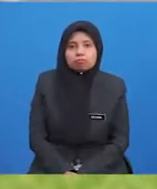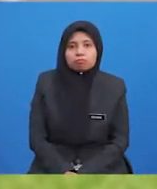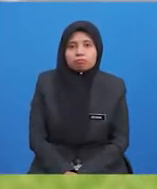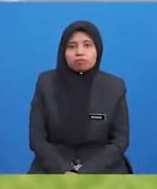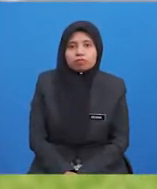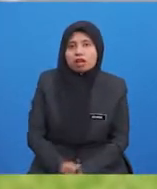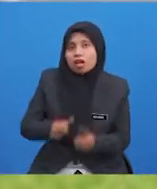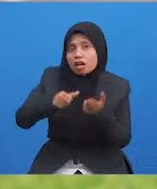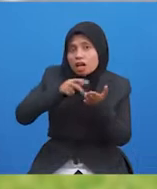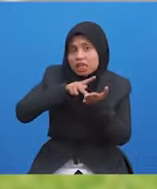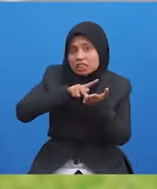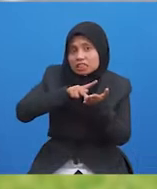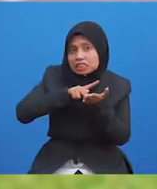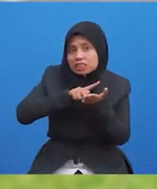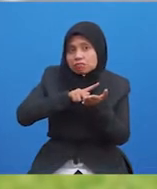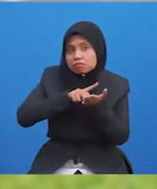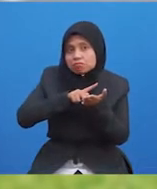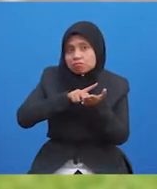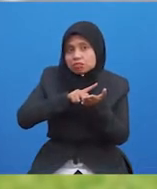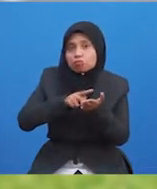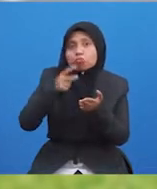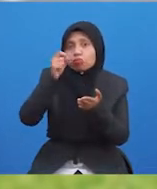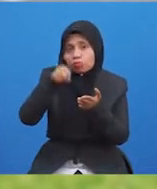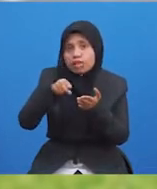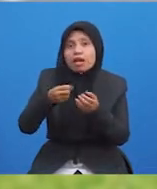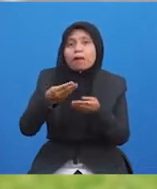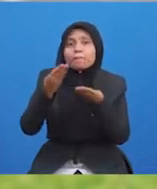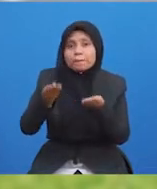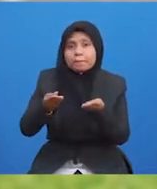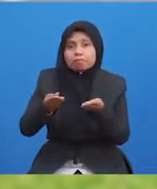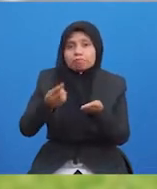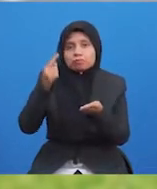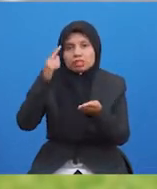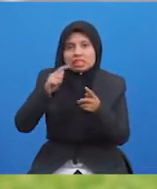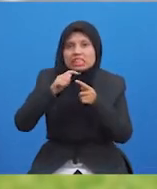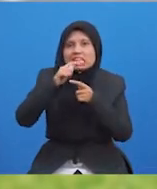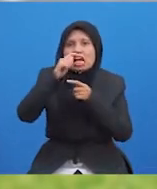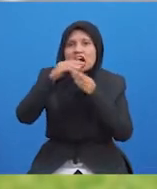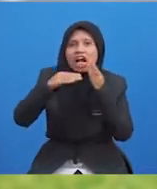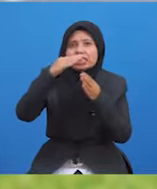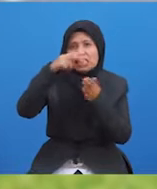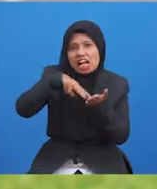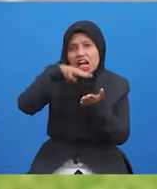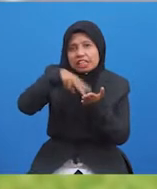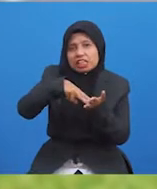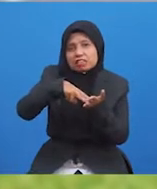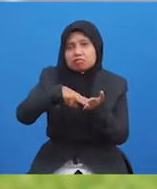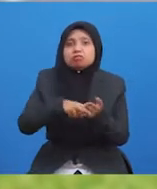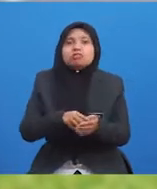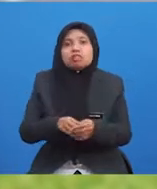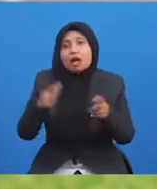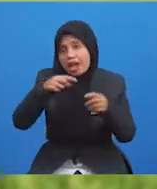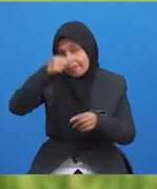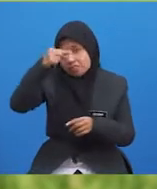Kesan sampingan steroid juga boleh memberi peningkatan terhadap keagresifan seseorang individu.